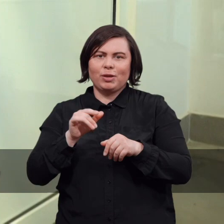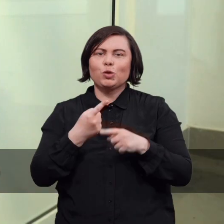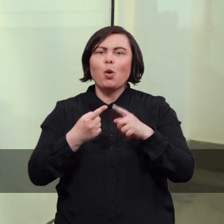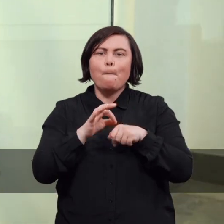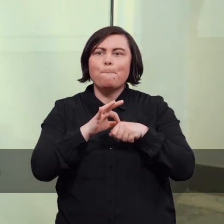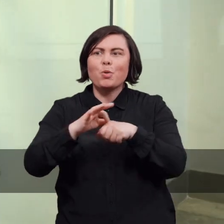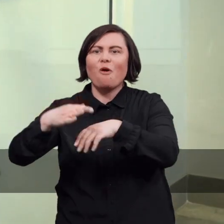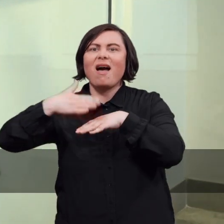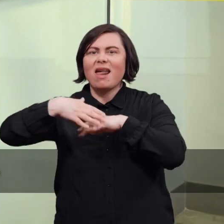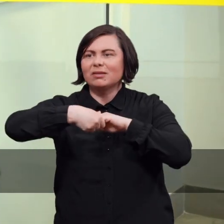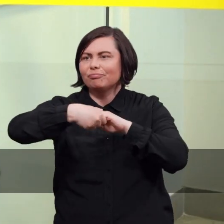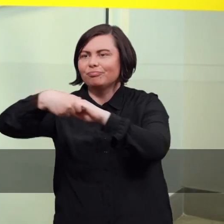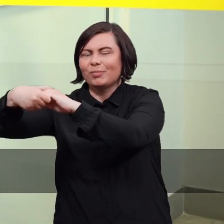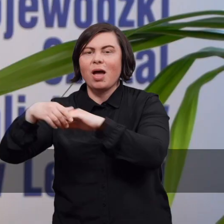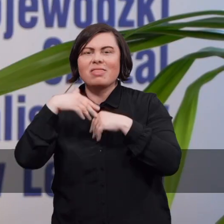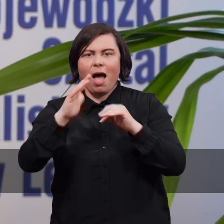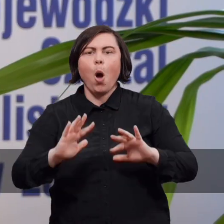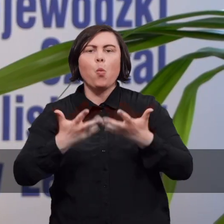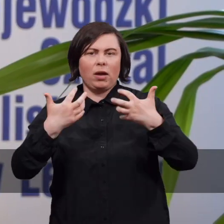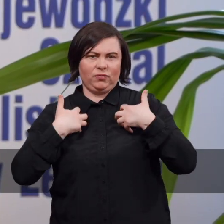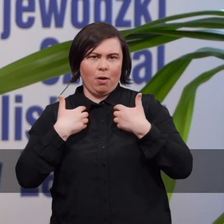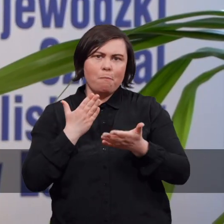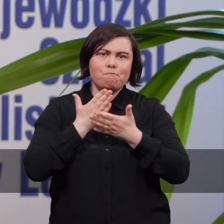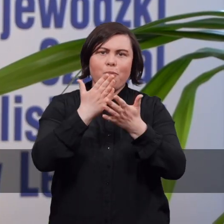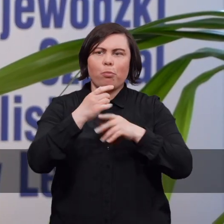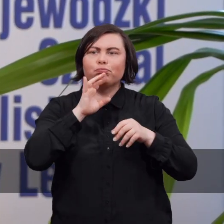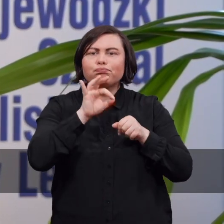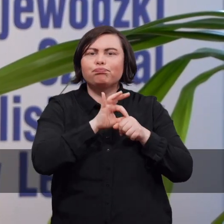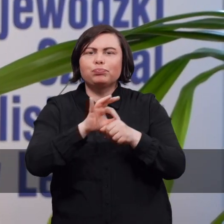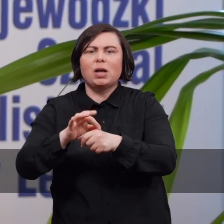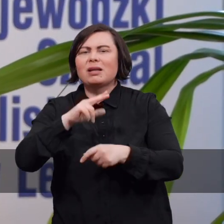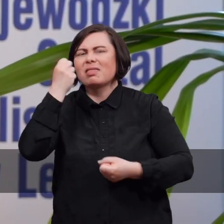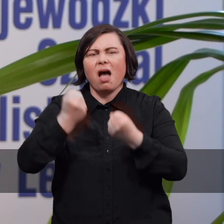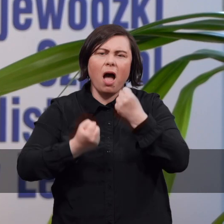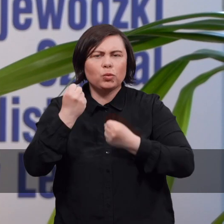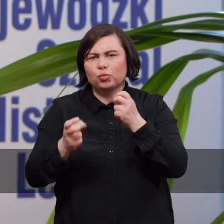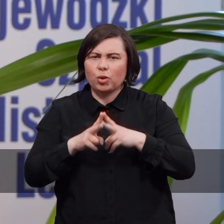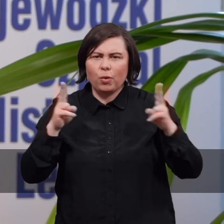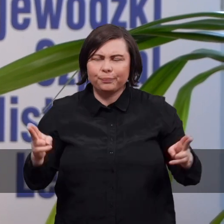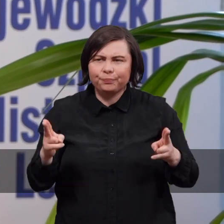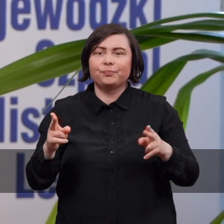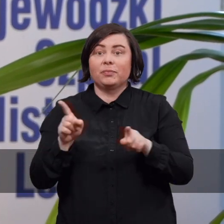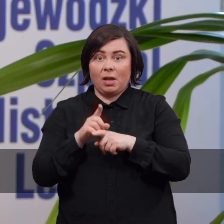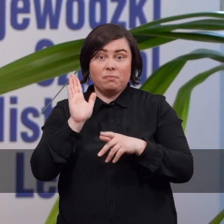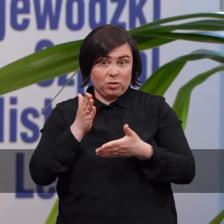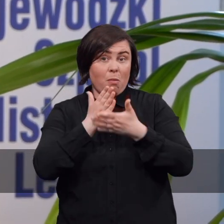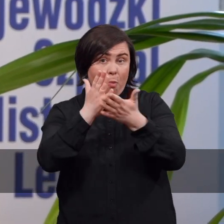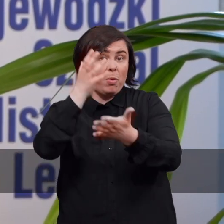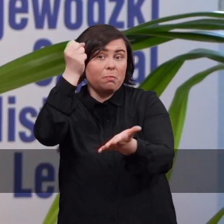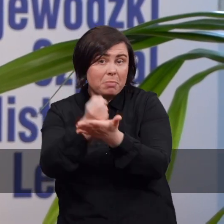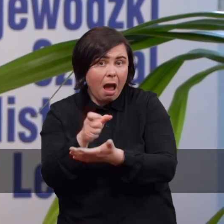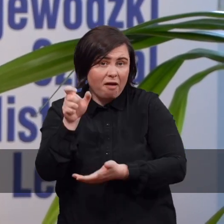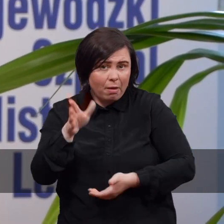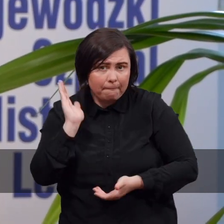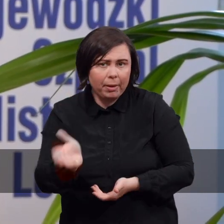to niejako będą trochę prowadzeni za rękę. Łatwi to im życie, trochę pomoże ich przeprowadzić przez te najtrudniejsze okresy, no bo moc